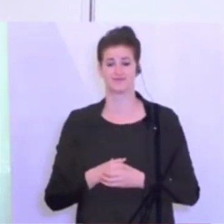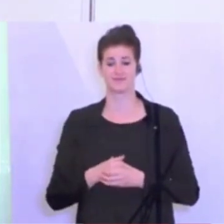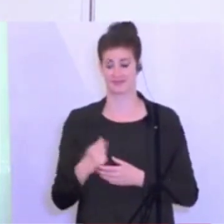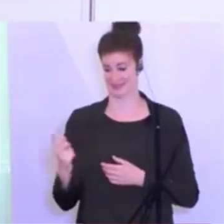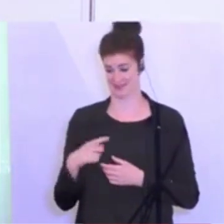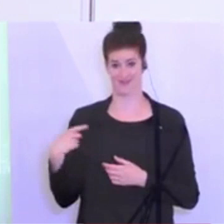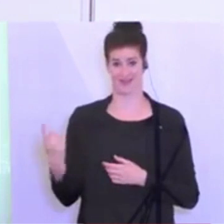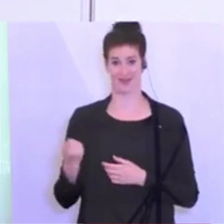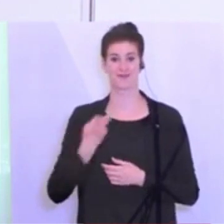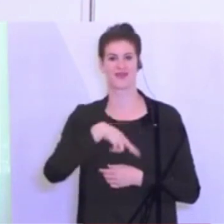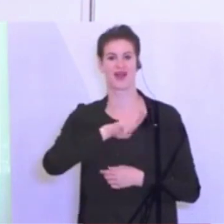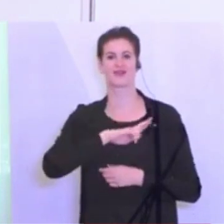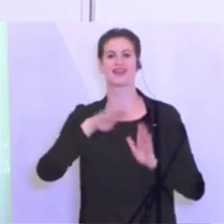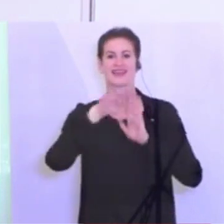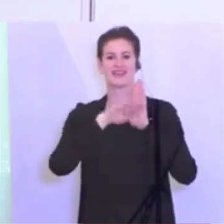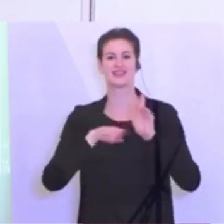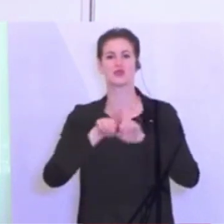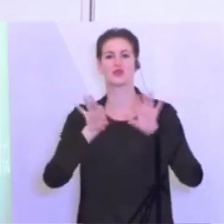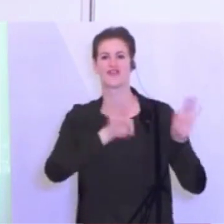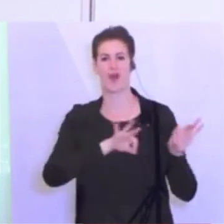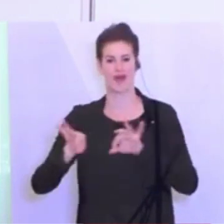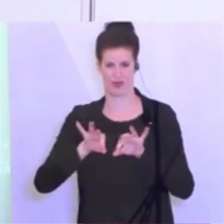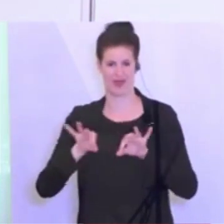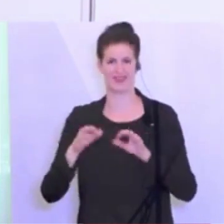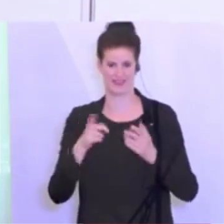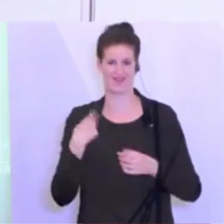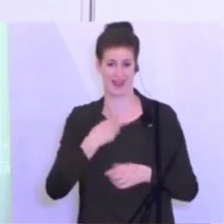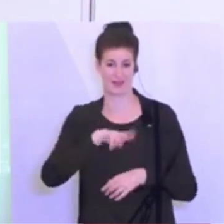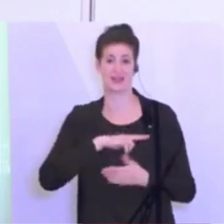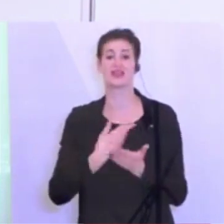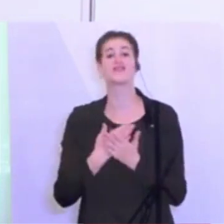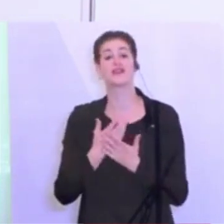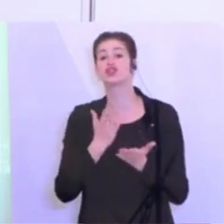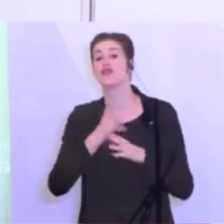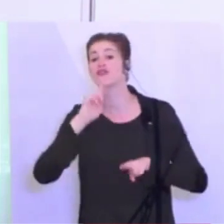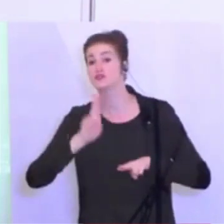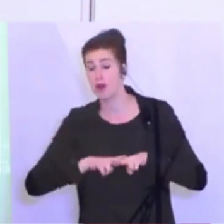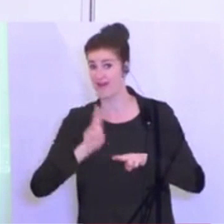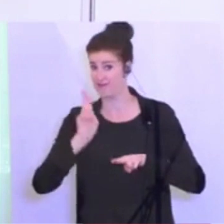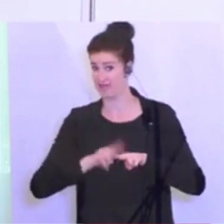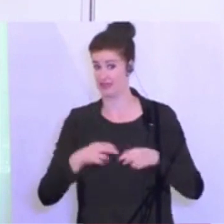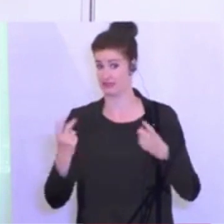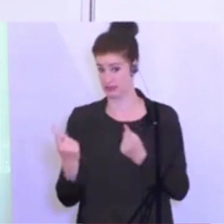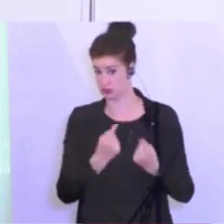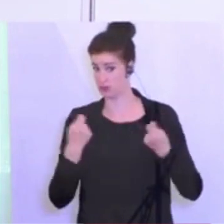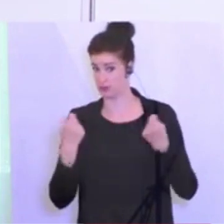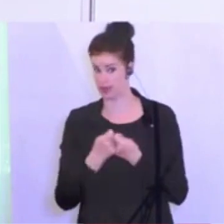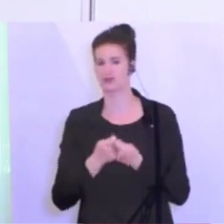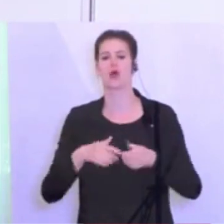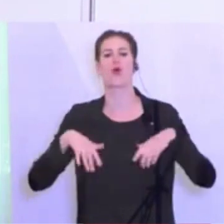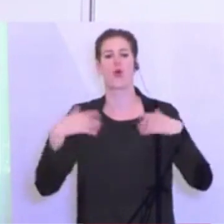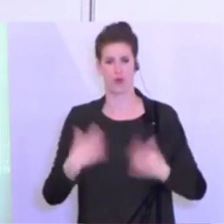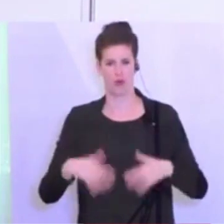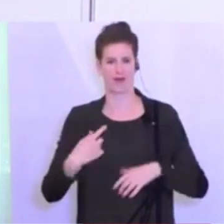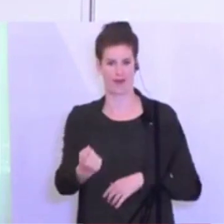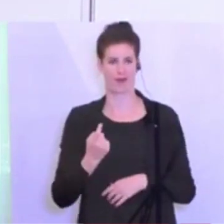Verordnungen zuständig sind, haben versprochen, Lockerungen und Fortschritte einzuleiten, wenn es die Situation erlaubt. Ja, und es ist schneller